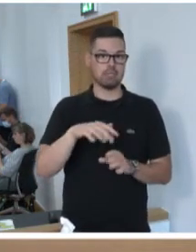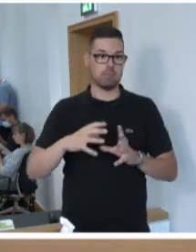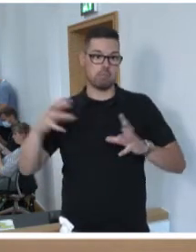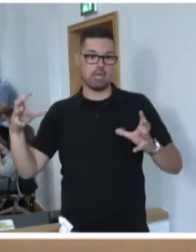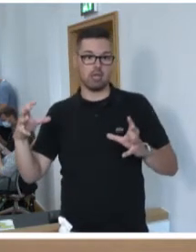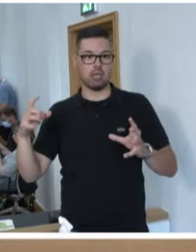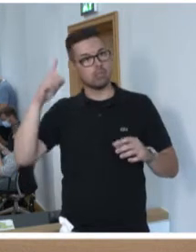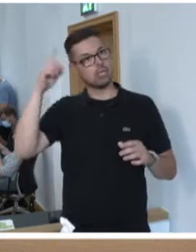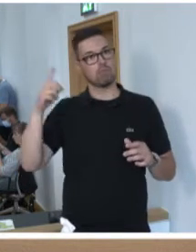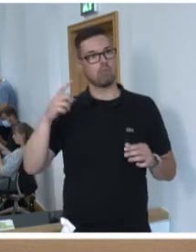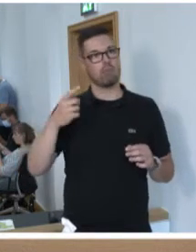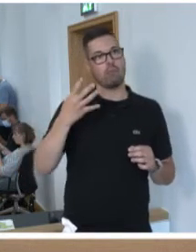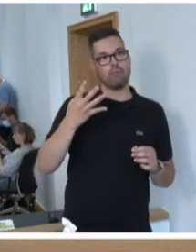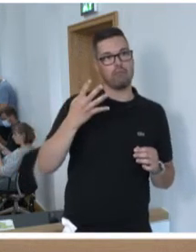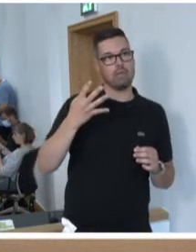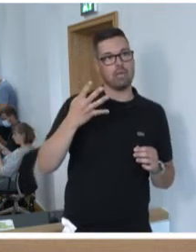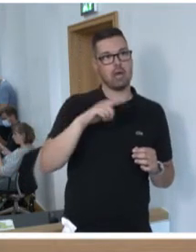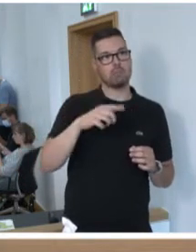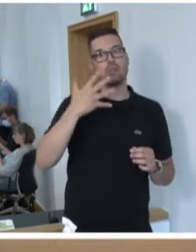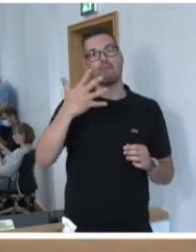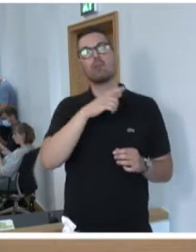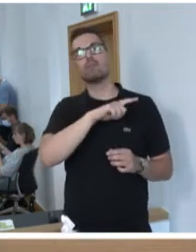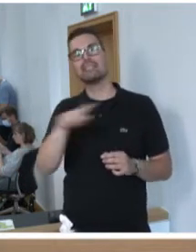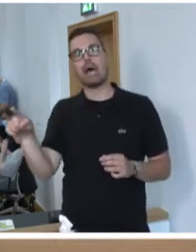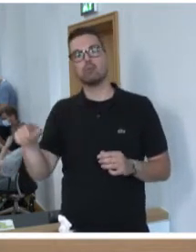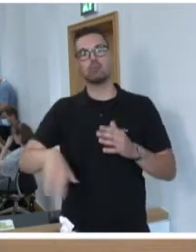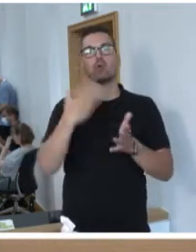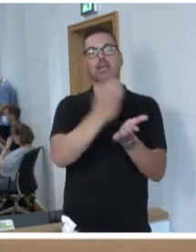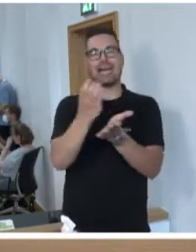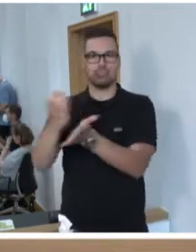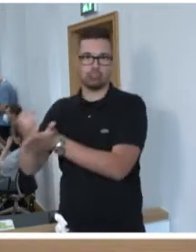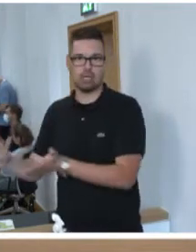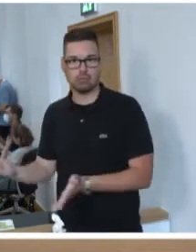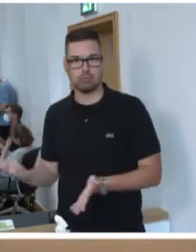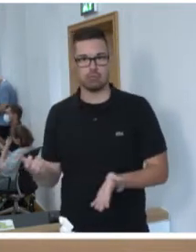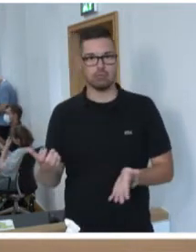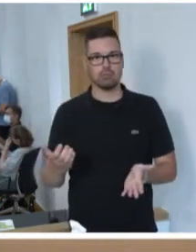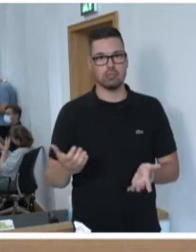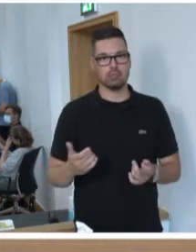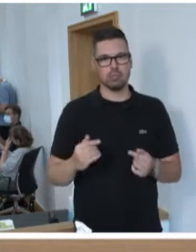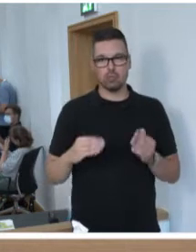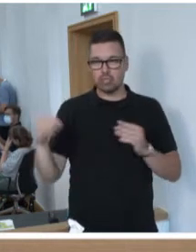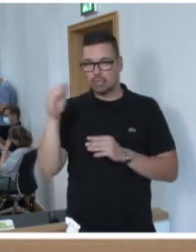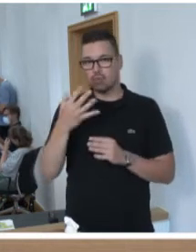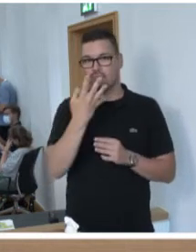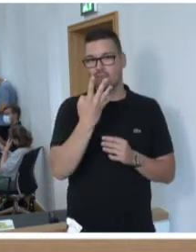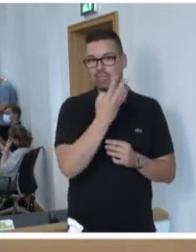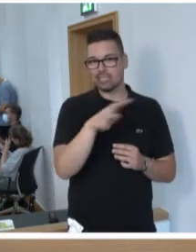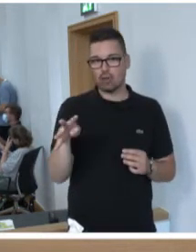Größenordnung von 4.000 5.000 vorstellen. Zitat Ende. Zusätzliche weitere 4.000 bis 5.000